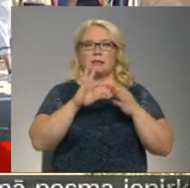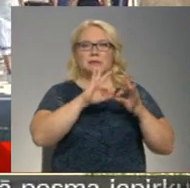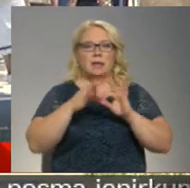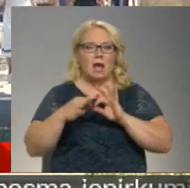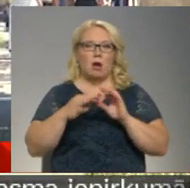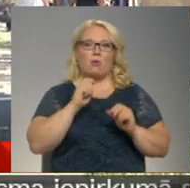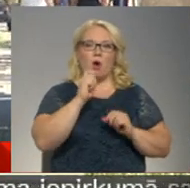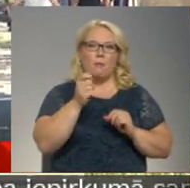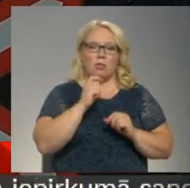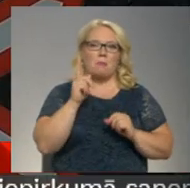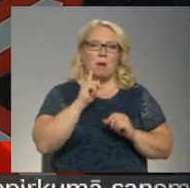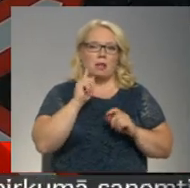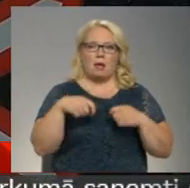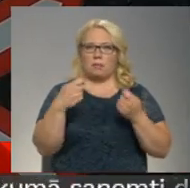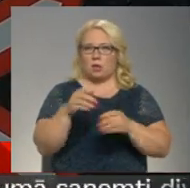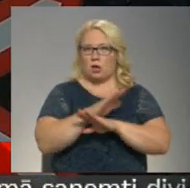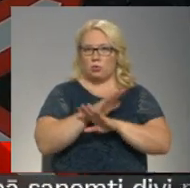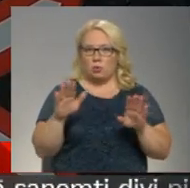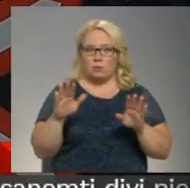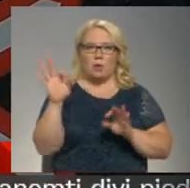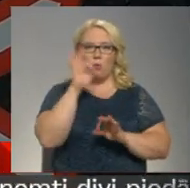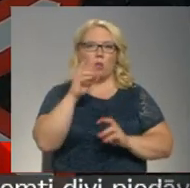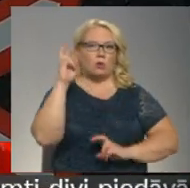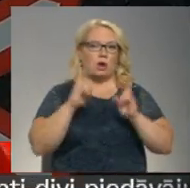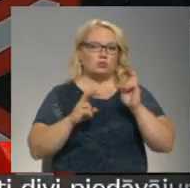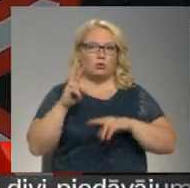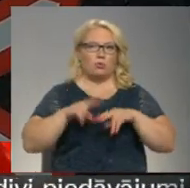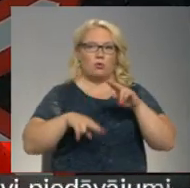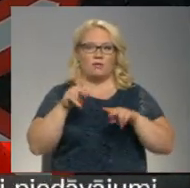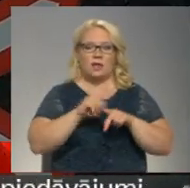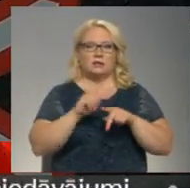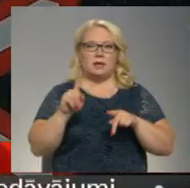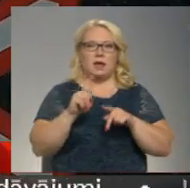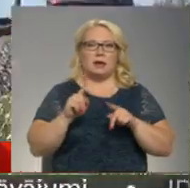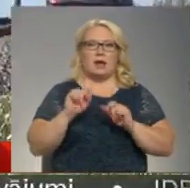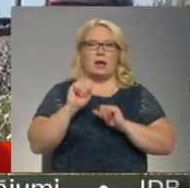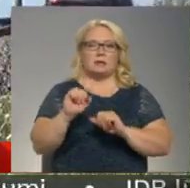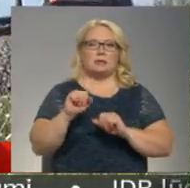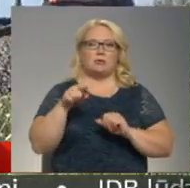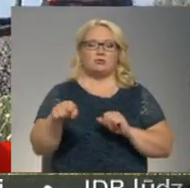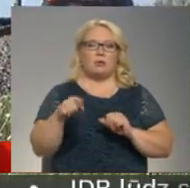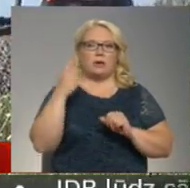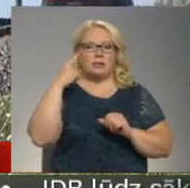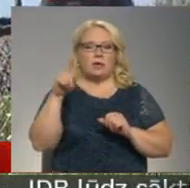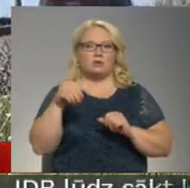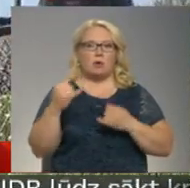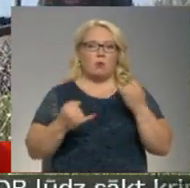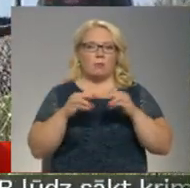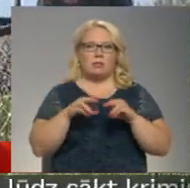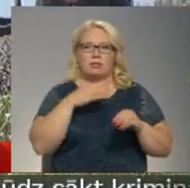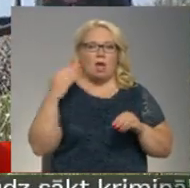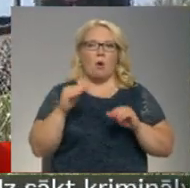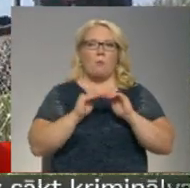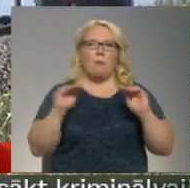komentārs par to pagaidām nesniec. Pretola ražotnes būniecība joprojām iestājas arī Zemkobības ministrija, skaidrojot, ka nav pamati